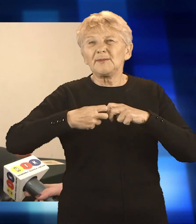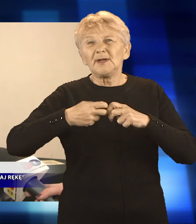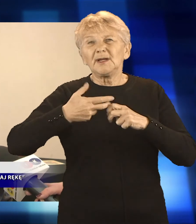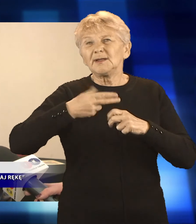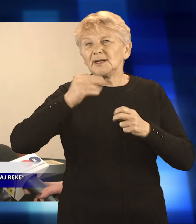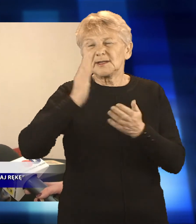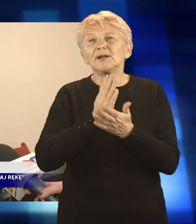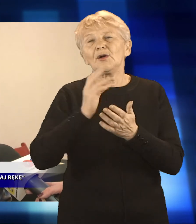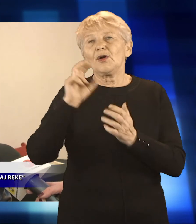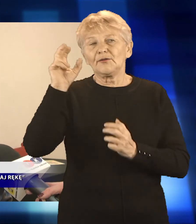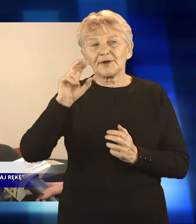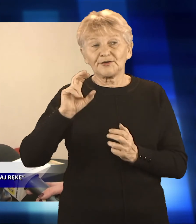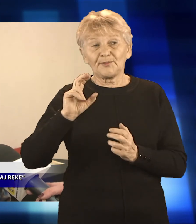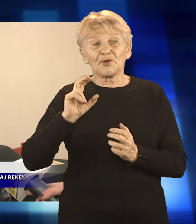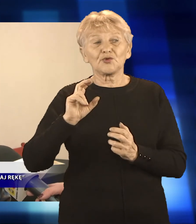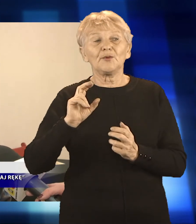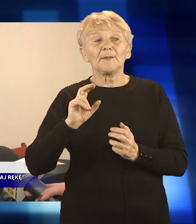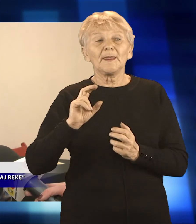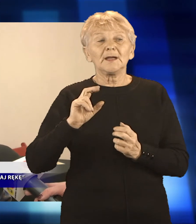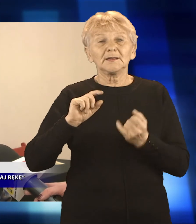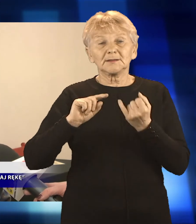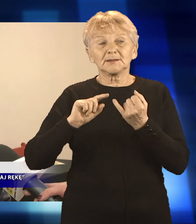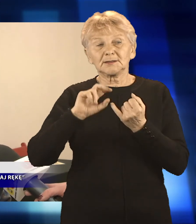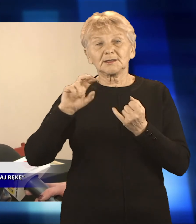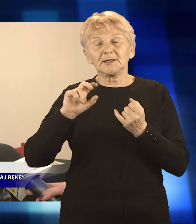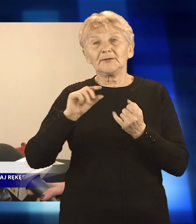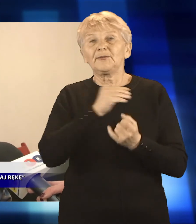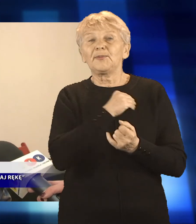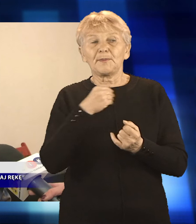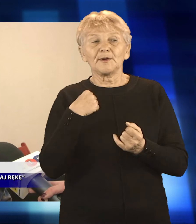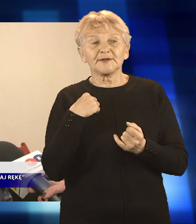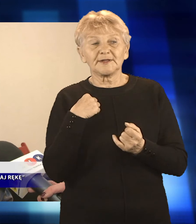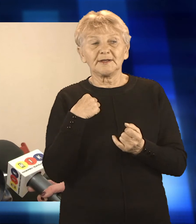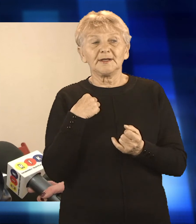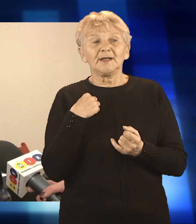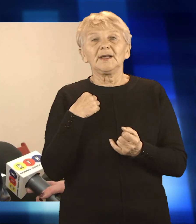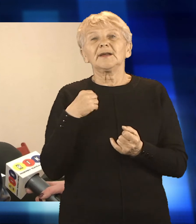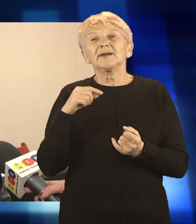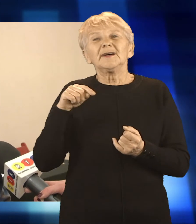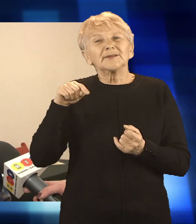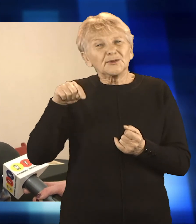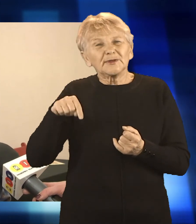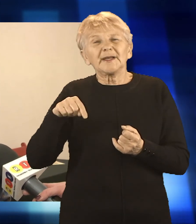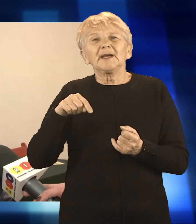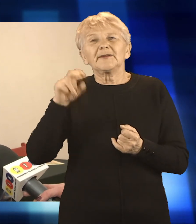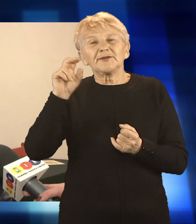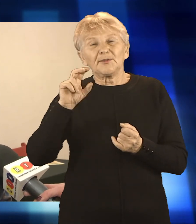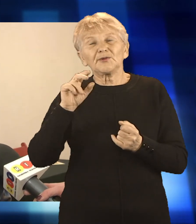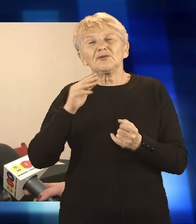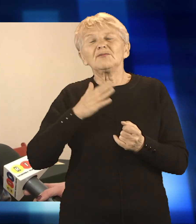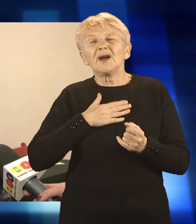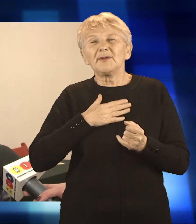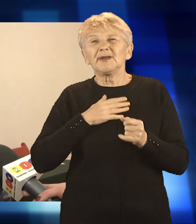najlepiej i z tego co czytamy w mediach, że jednak ten smog również dotyka tutaj mieszkańców